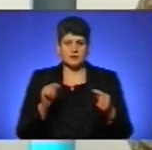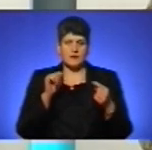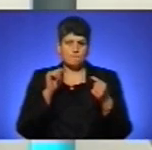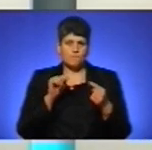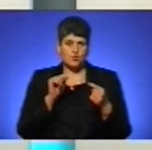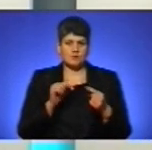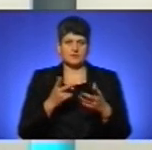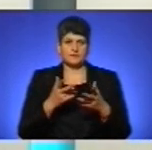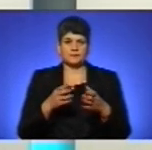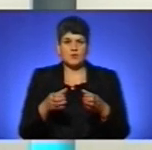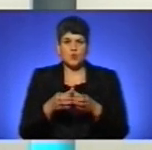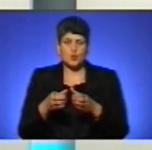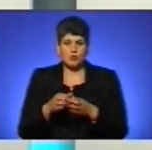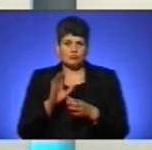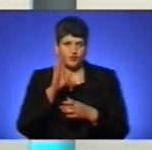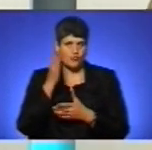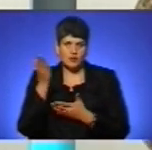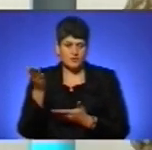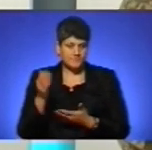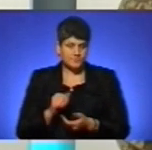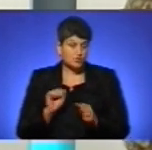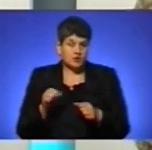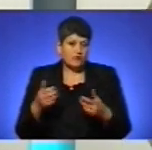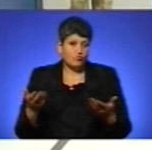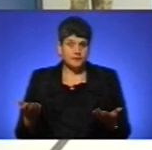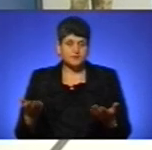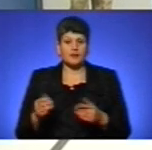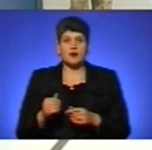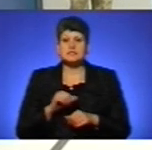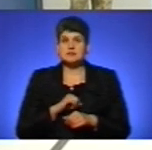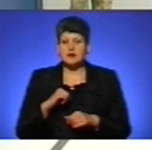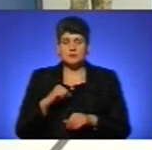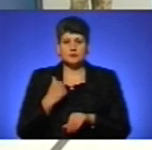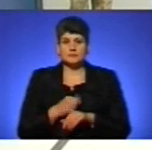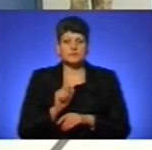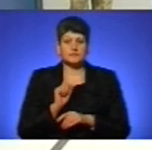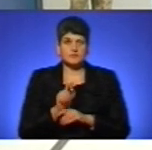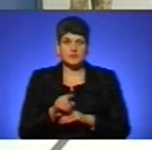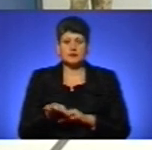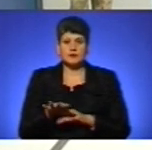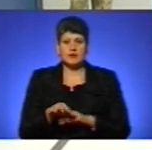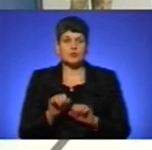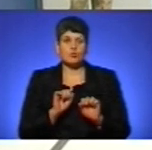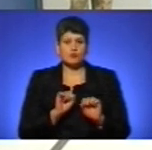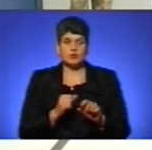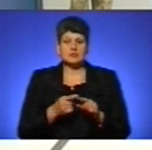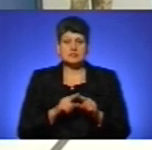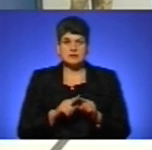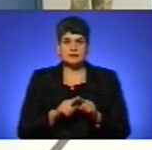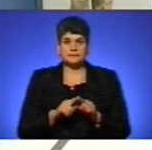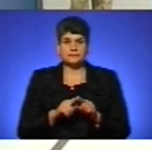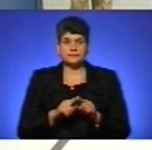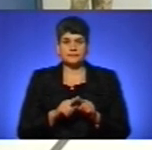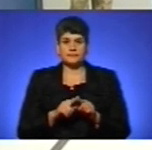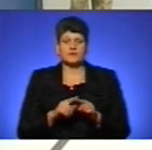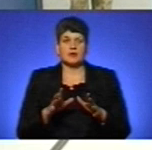диверсійним групам противникам, можливим. І саме основне завдання територіальної оборони – це розгортання Збройних